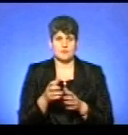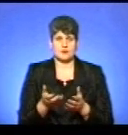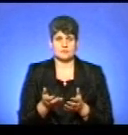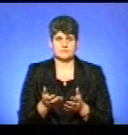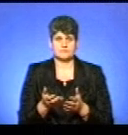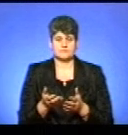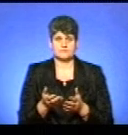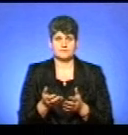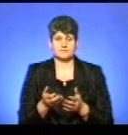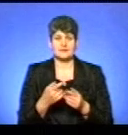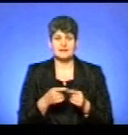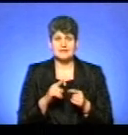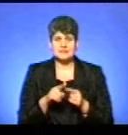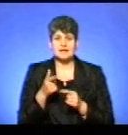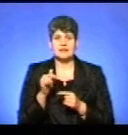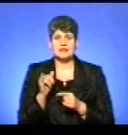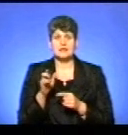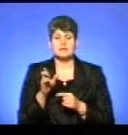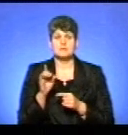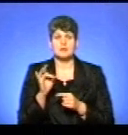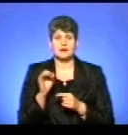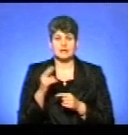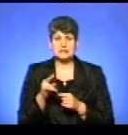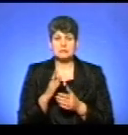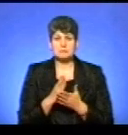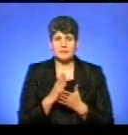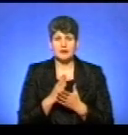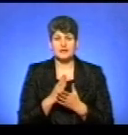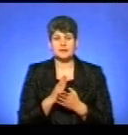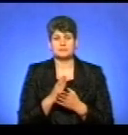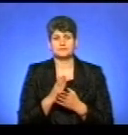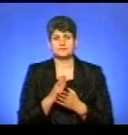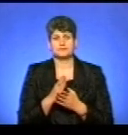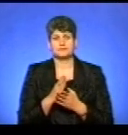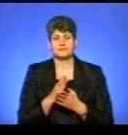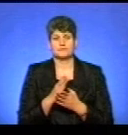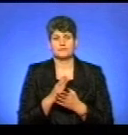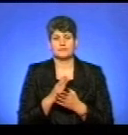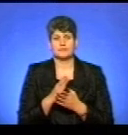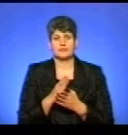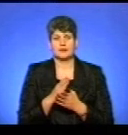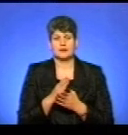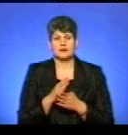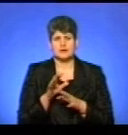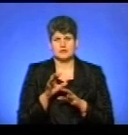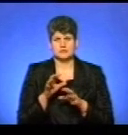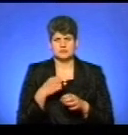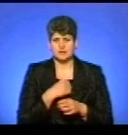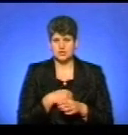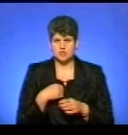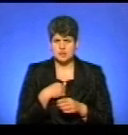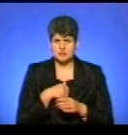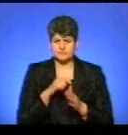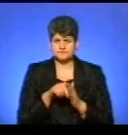Даний гібрид має як хижацькі властивості, так і